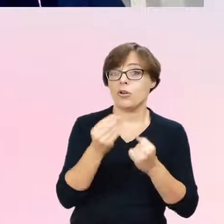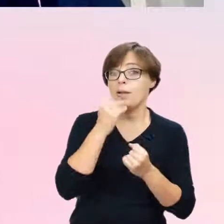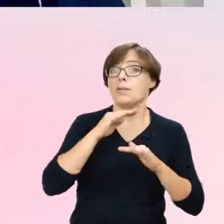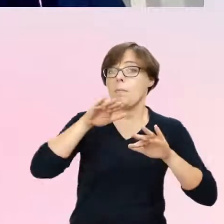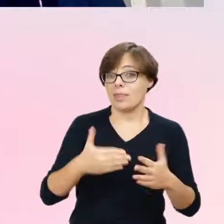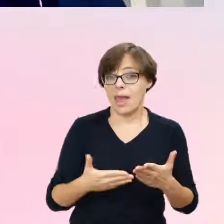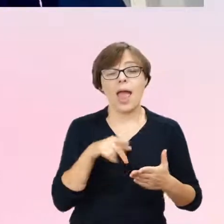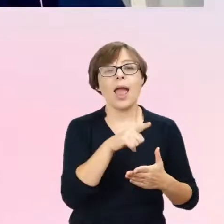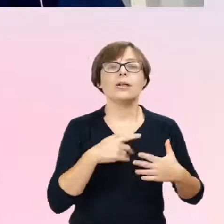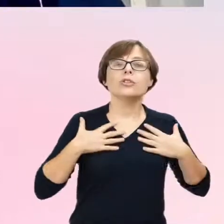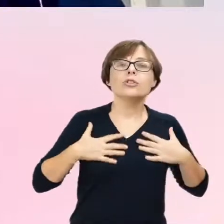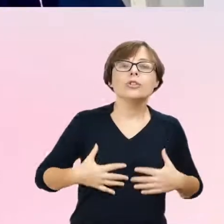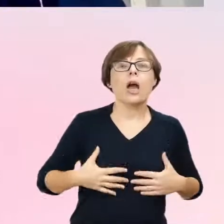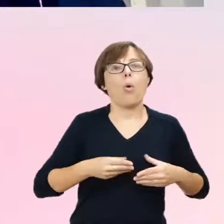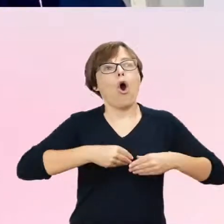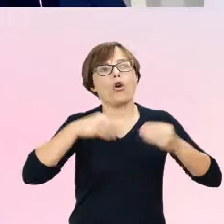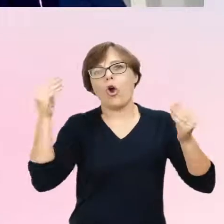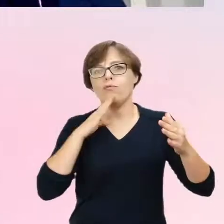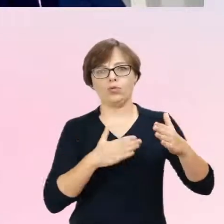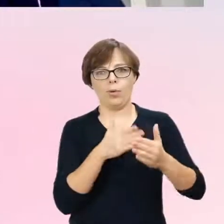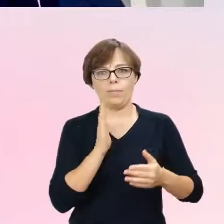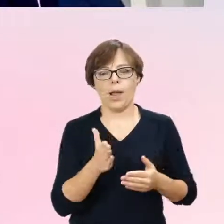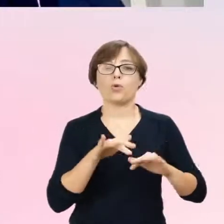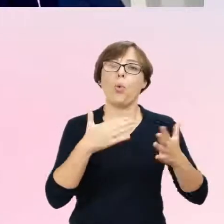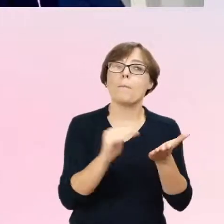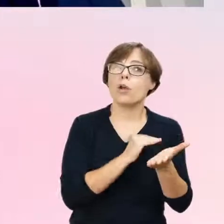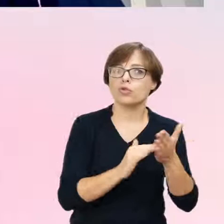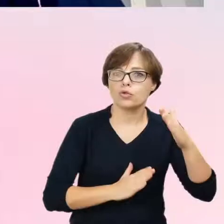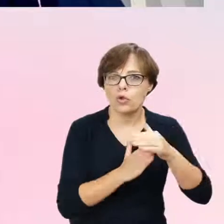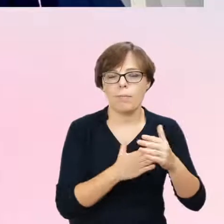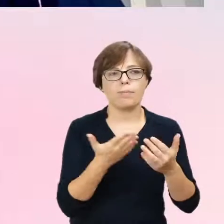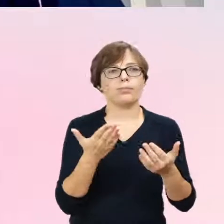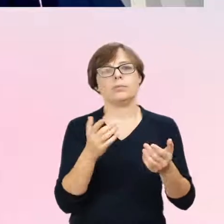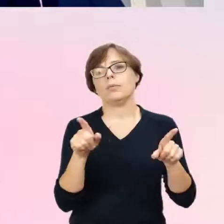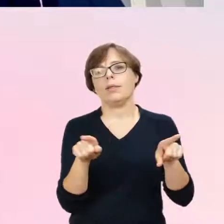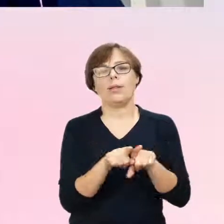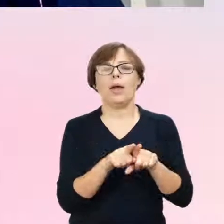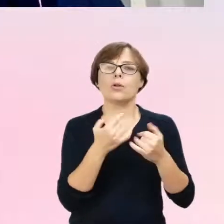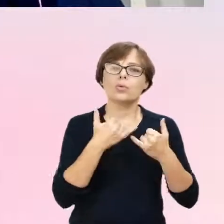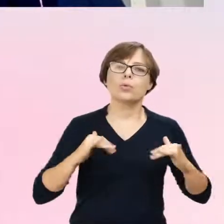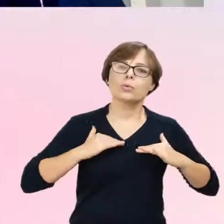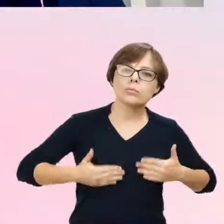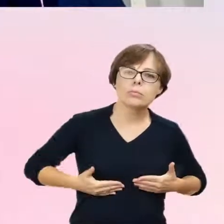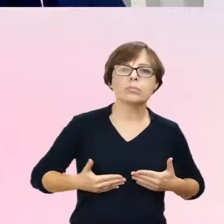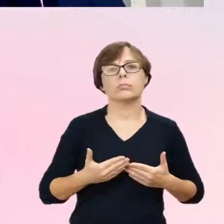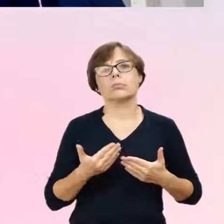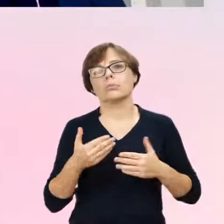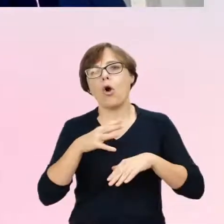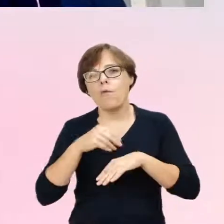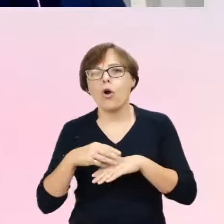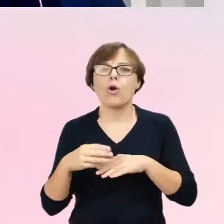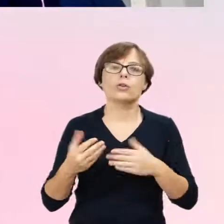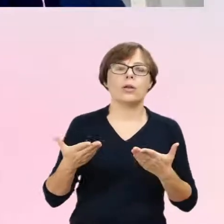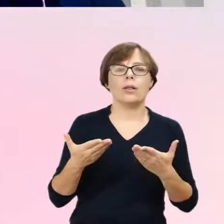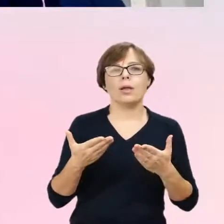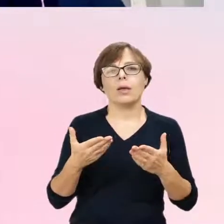ten sposób, zatrzymają miesiączkę, nie dopuszczą do rozwoju drugorzędowych cech płciowych i w tym właśnie